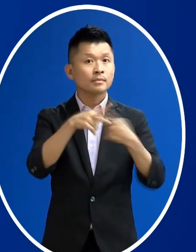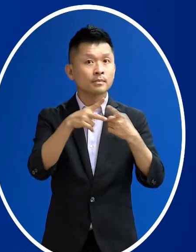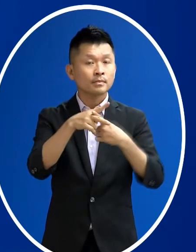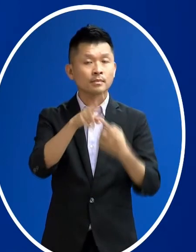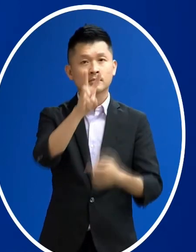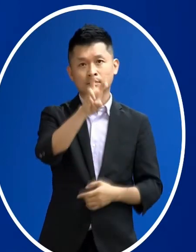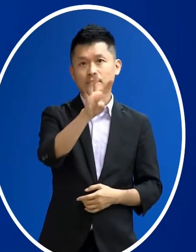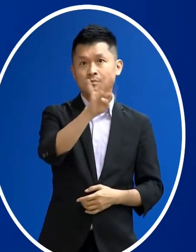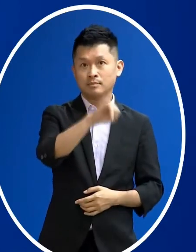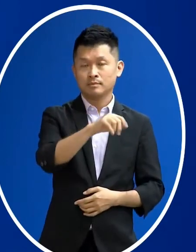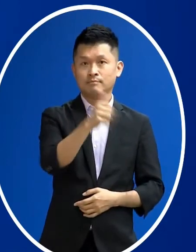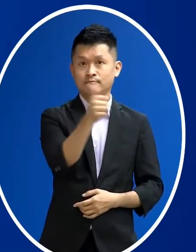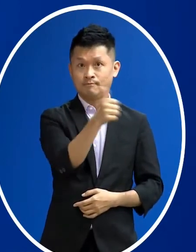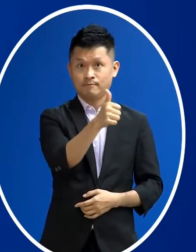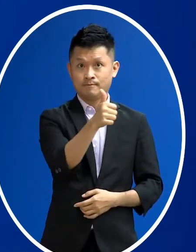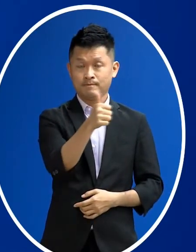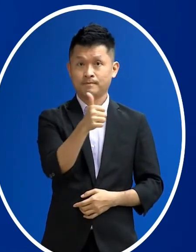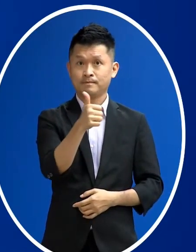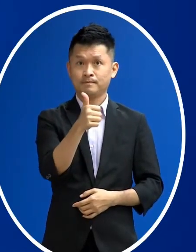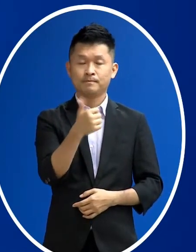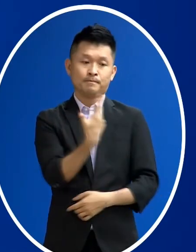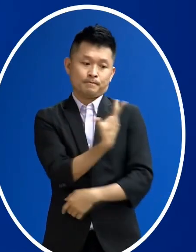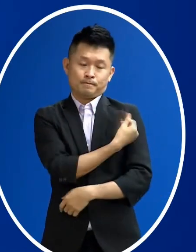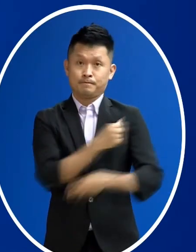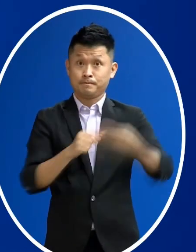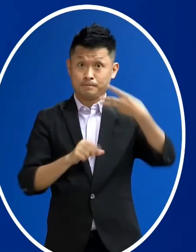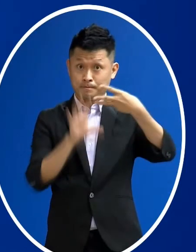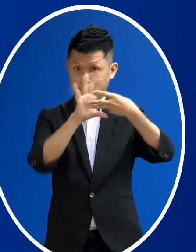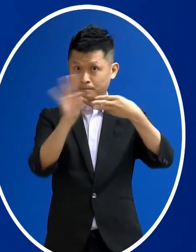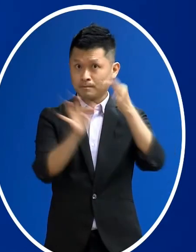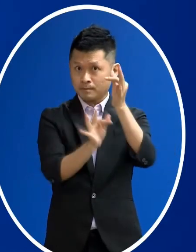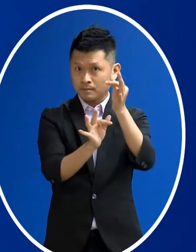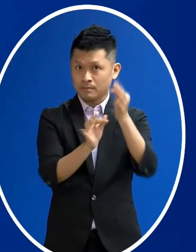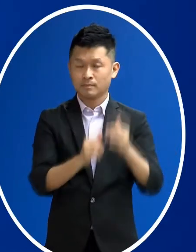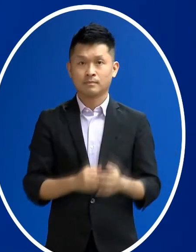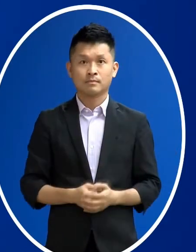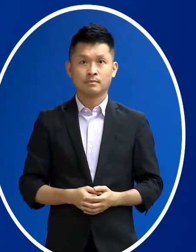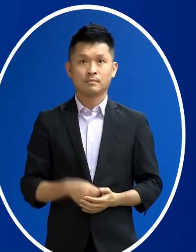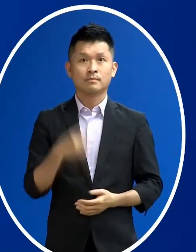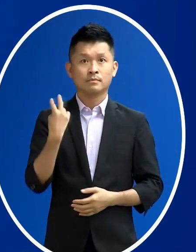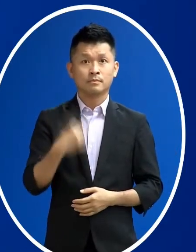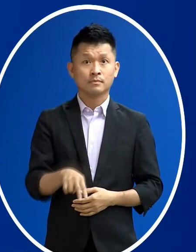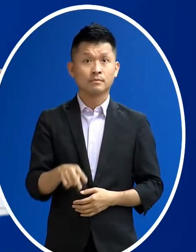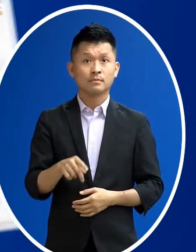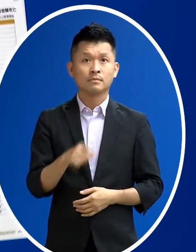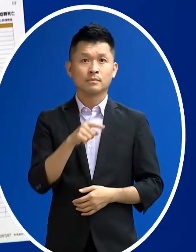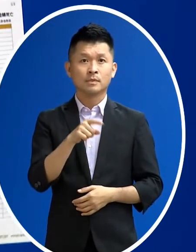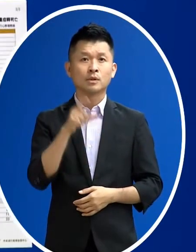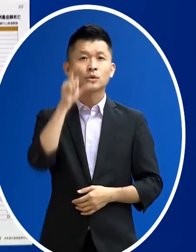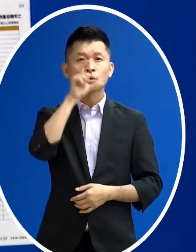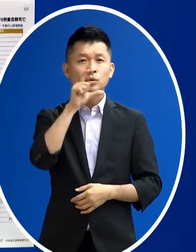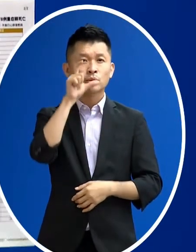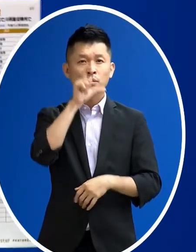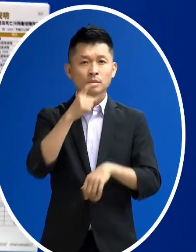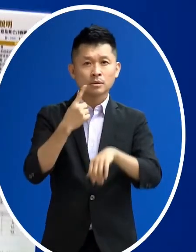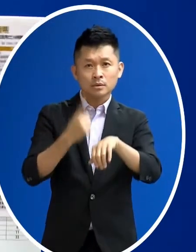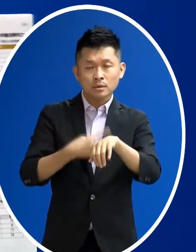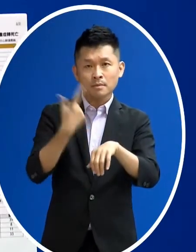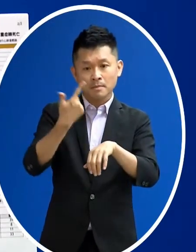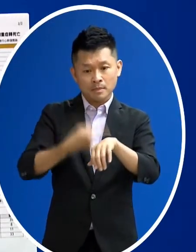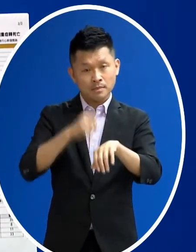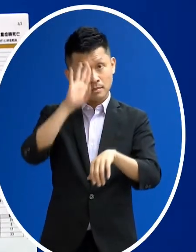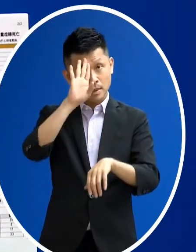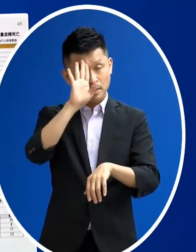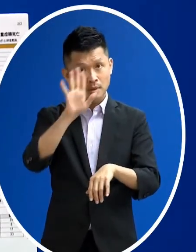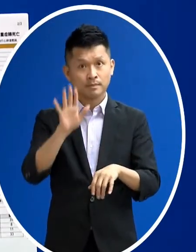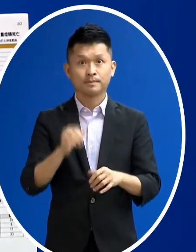30多歲的一位男性 本身有接種過3劑的疫苗那他是有這個酒精性的慢性疾病